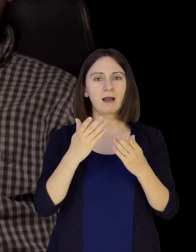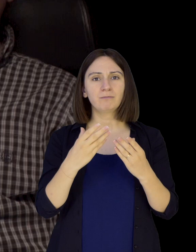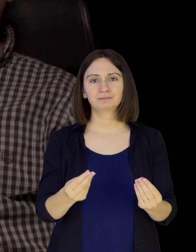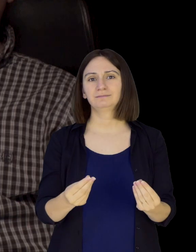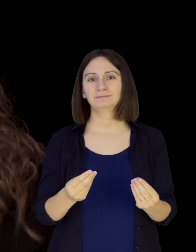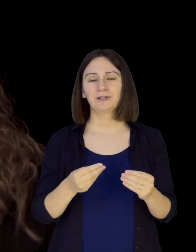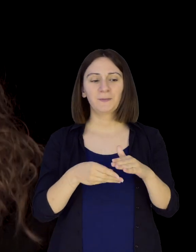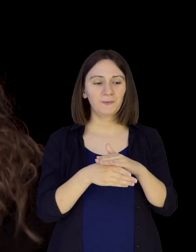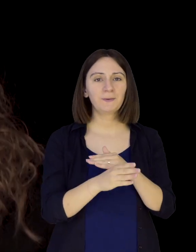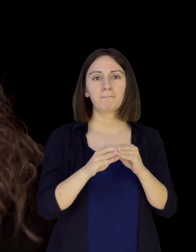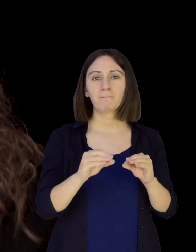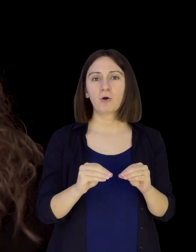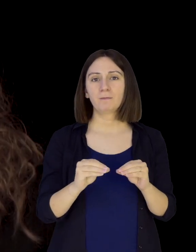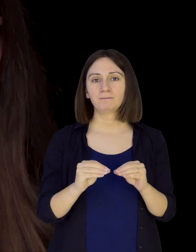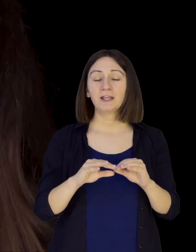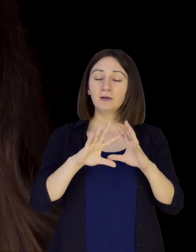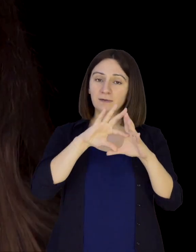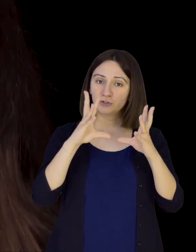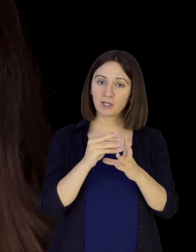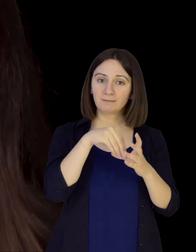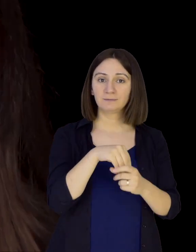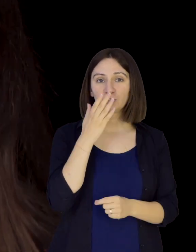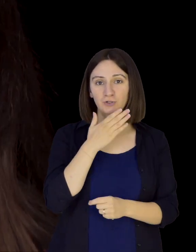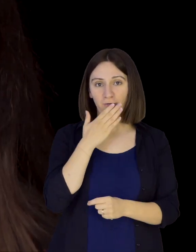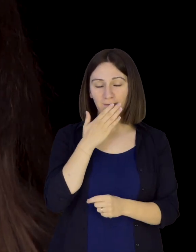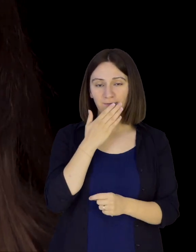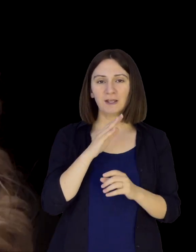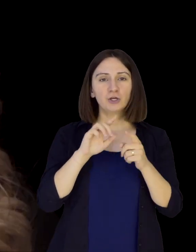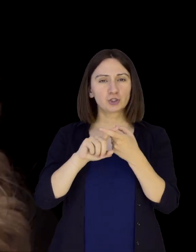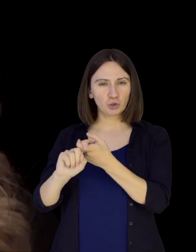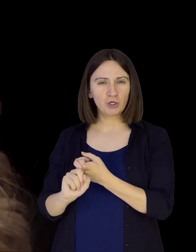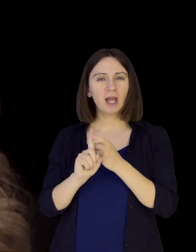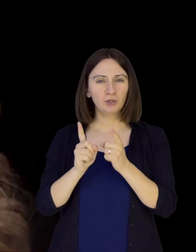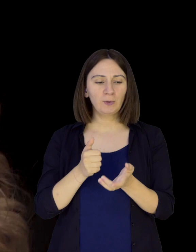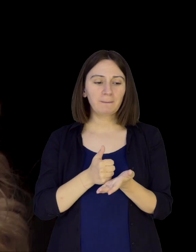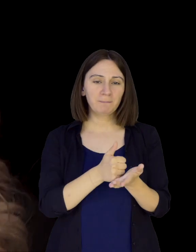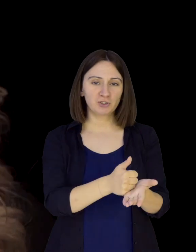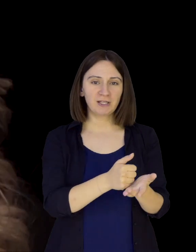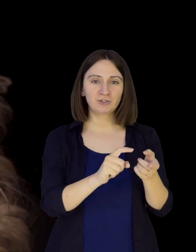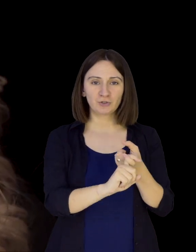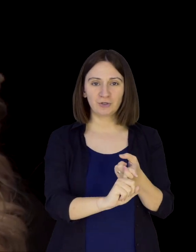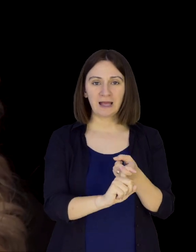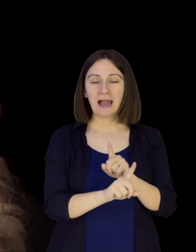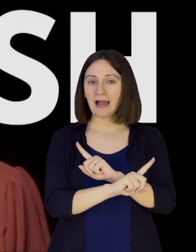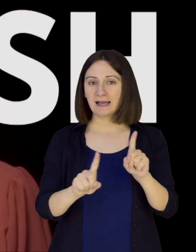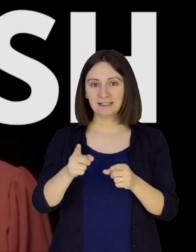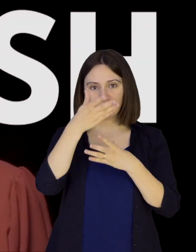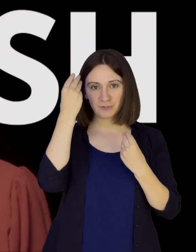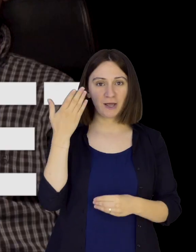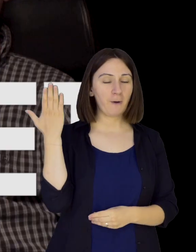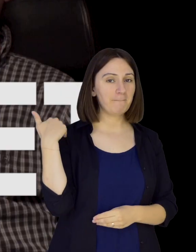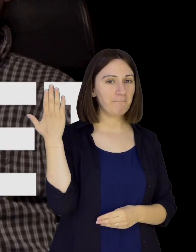barabarta punësimi, qasri më të mirë në sistem, përvërsi, gjithë përfëshirje, nëse shëqëri janë bështetë në chto pjesëtar të saj,